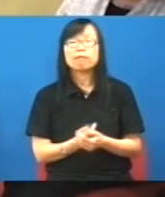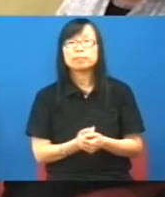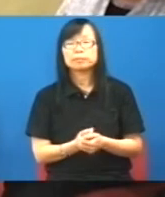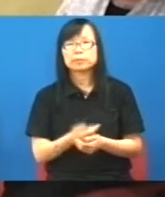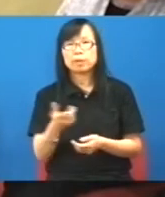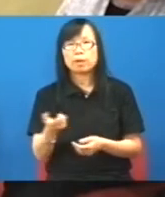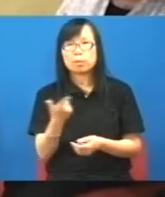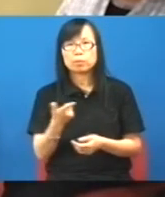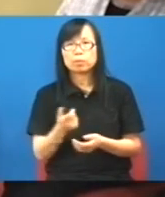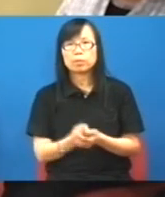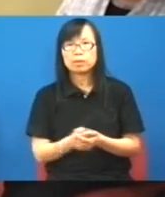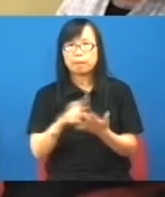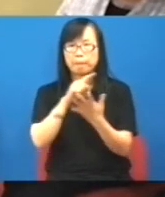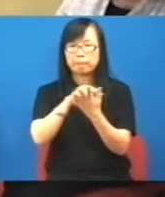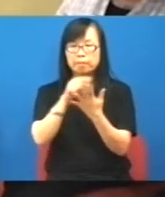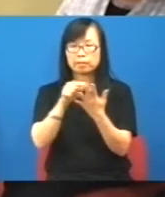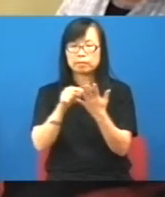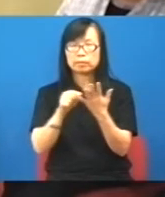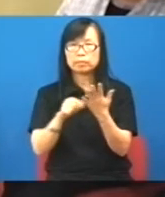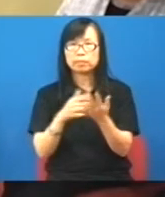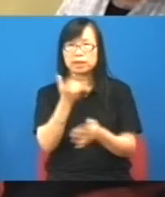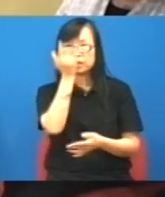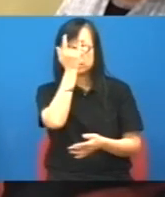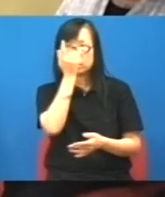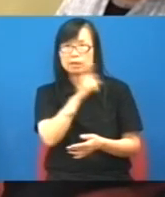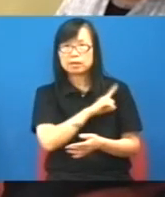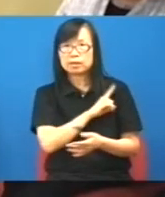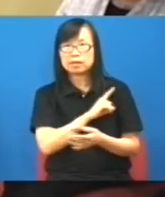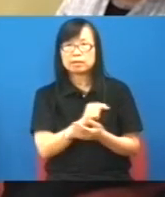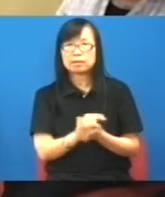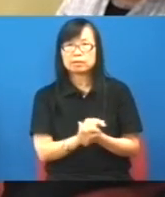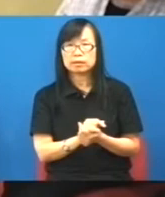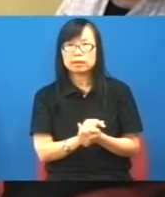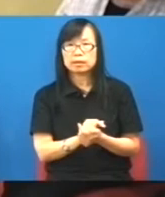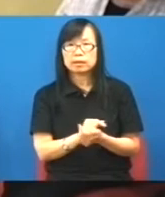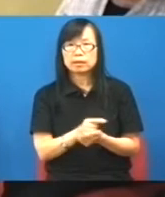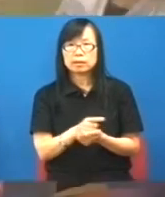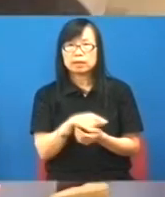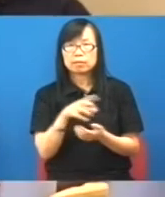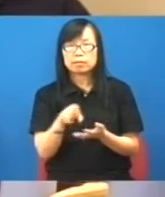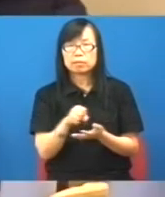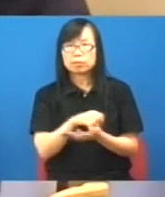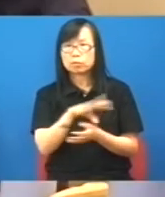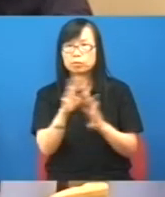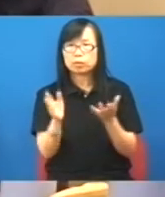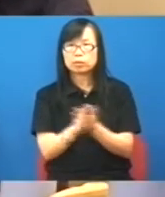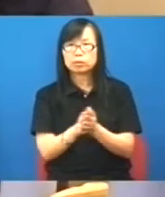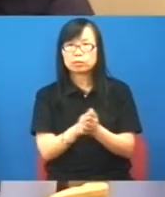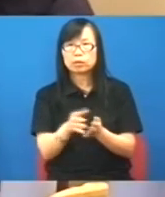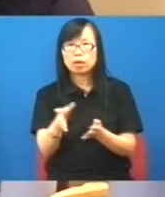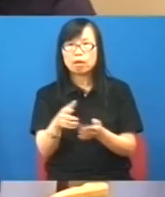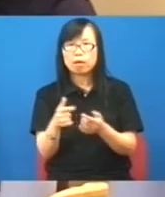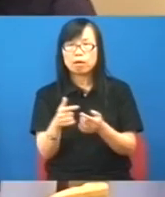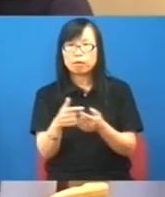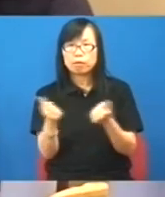樣有五大條件德國自己的自食其言我們一口吃光就是我們完全符合